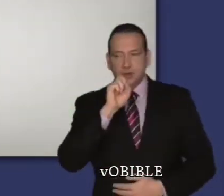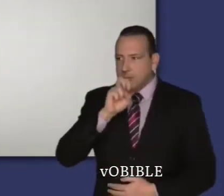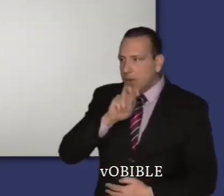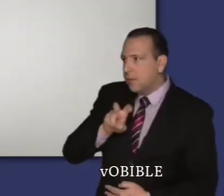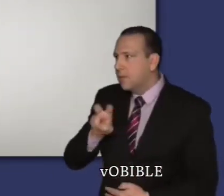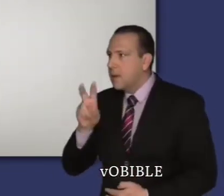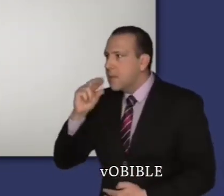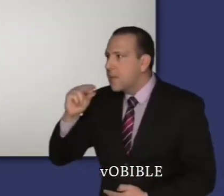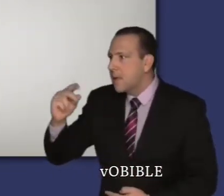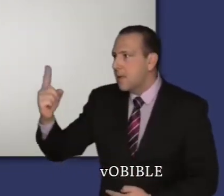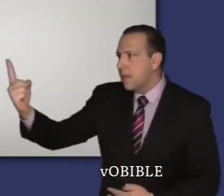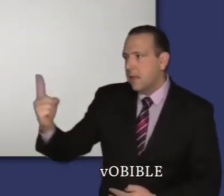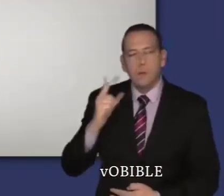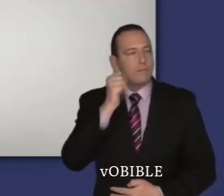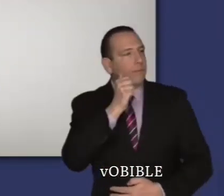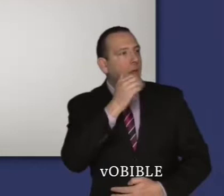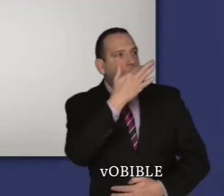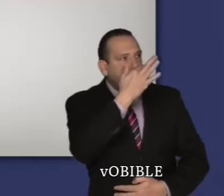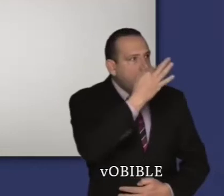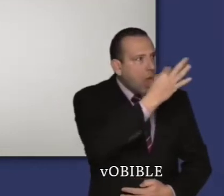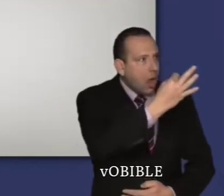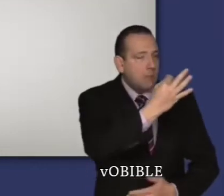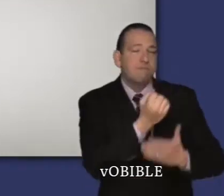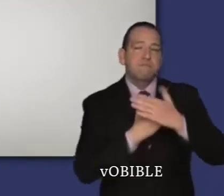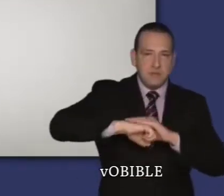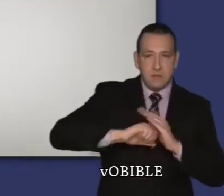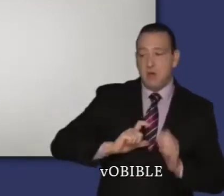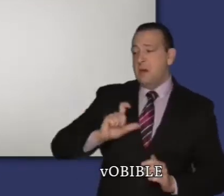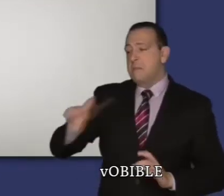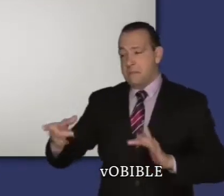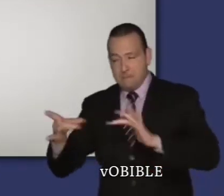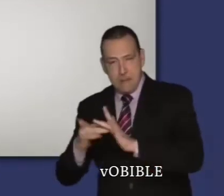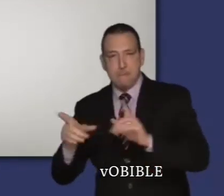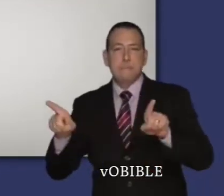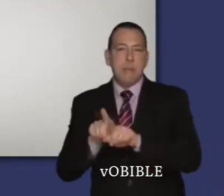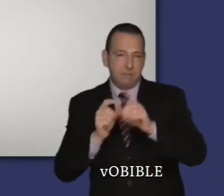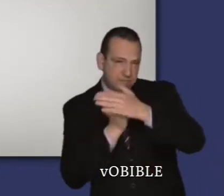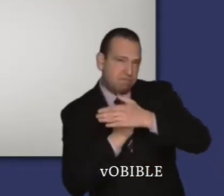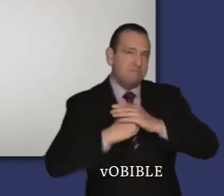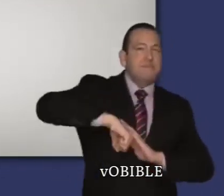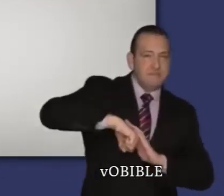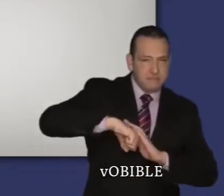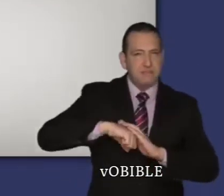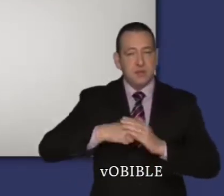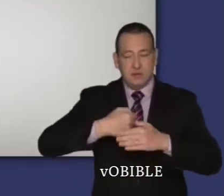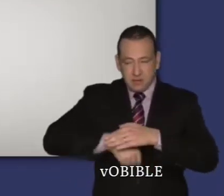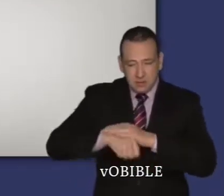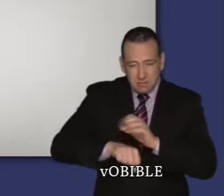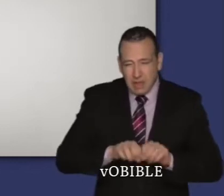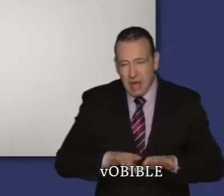Dans le chapitre 3, un serpent incite Ève à désobéir à Dieu. Adam la suit dans sa